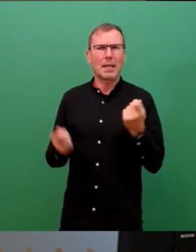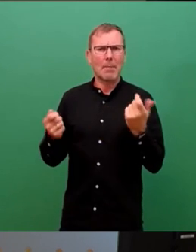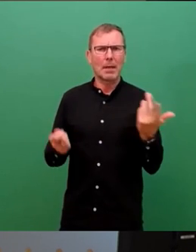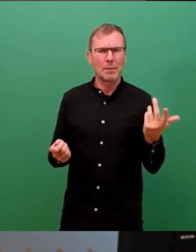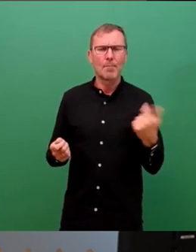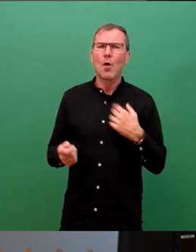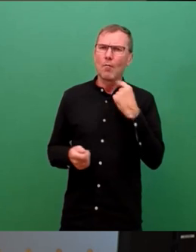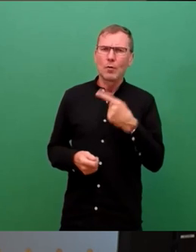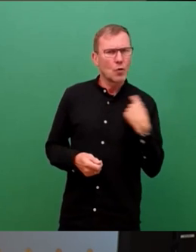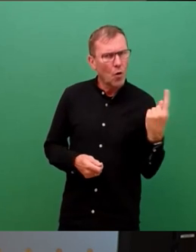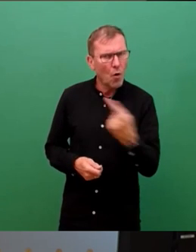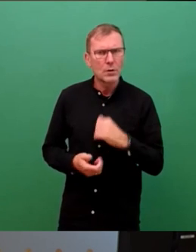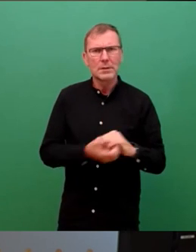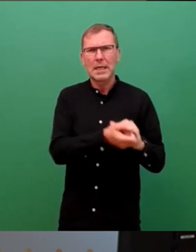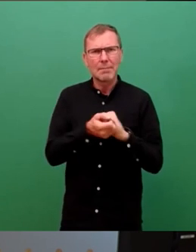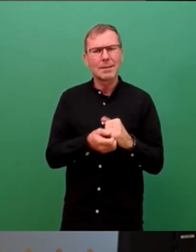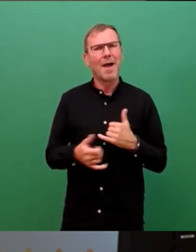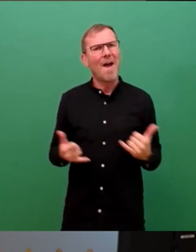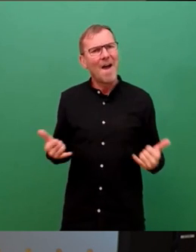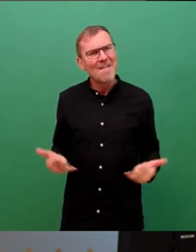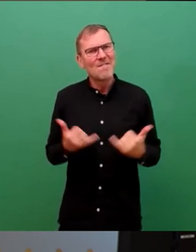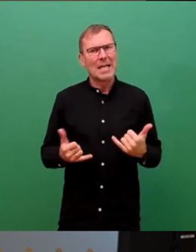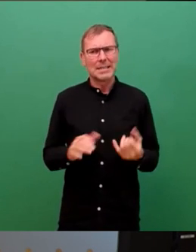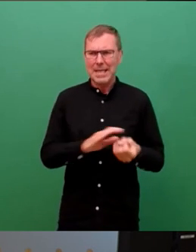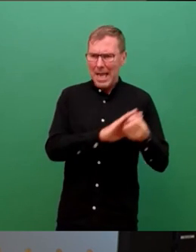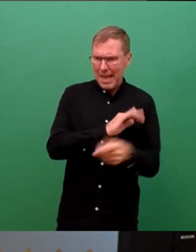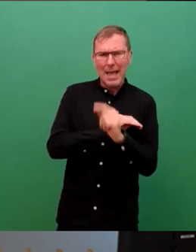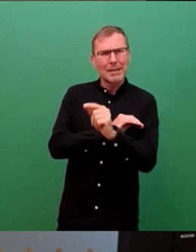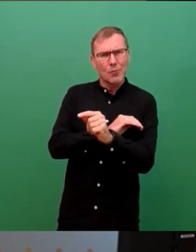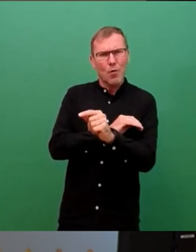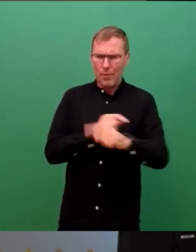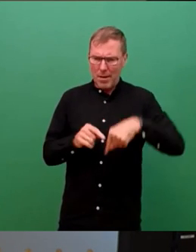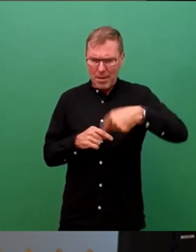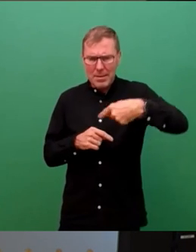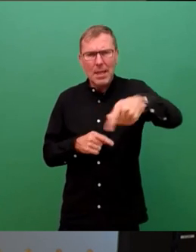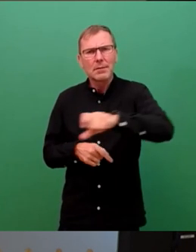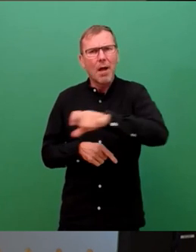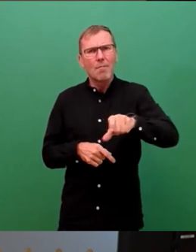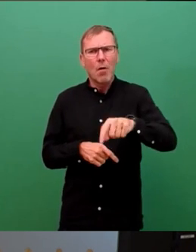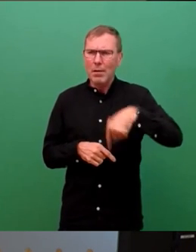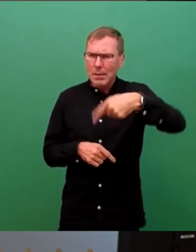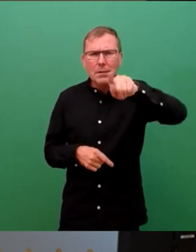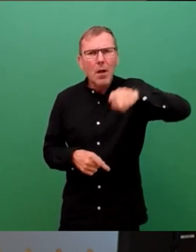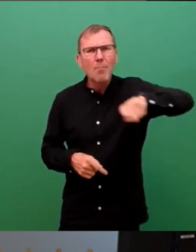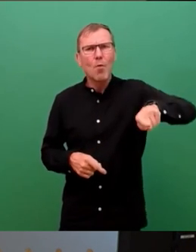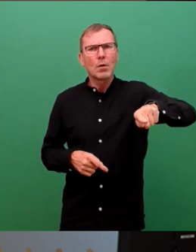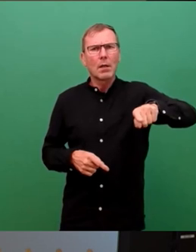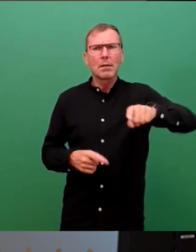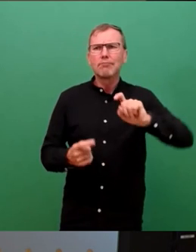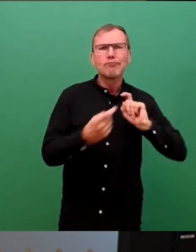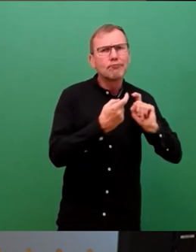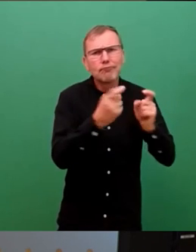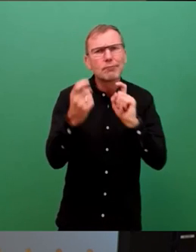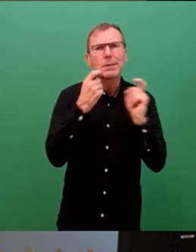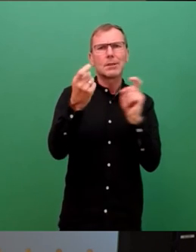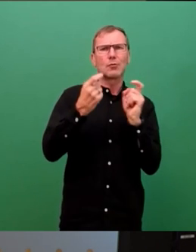miteinander, dass wir jetzt fleißig an dem Entwurf in den nächsten Wochen und Monaten diskutieren und